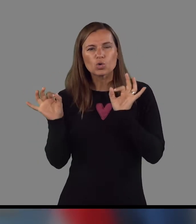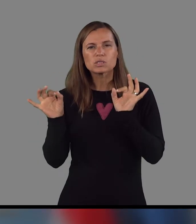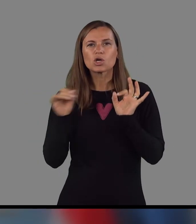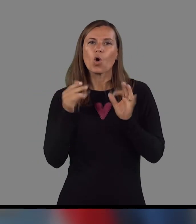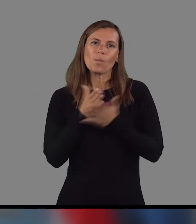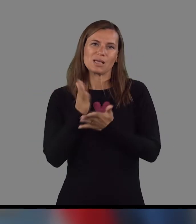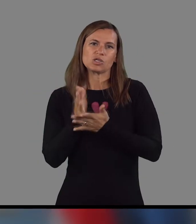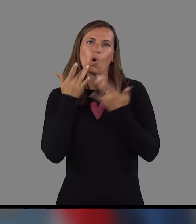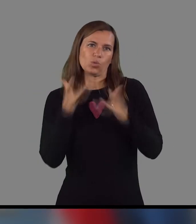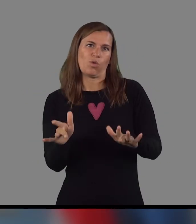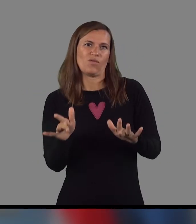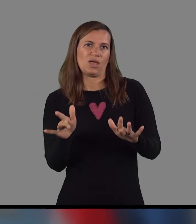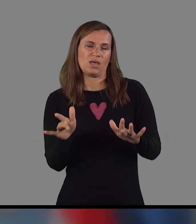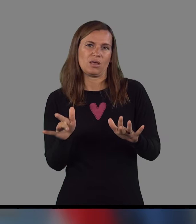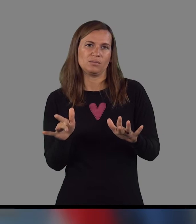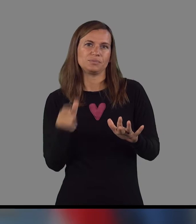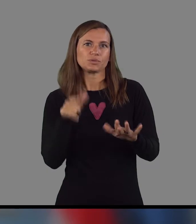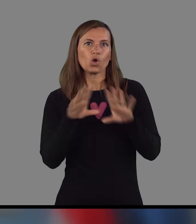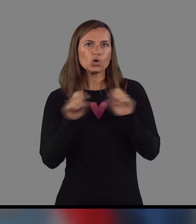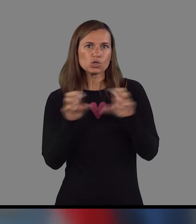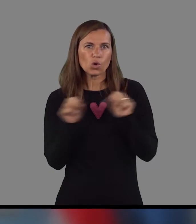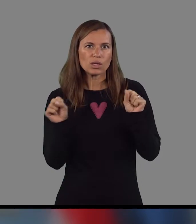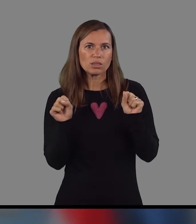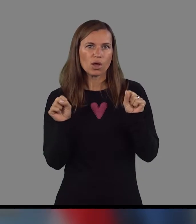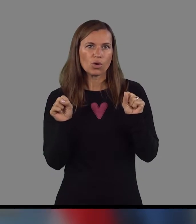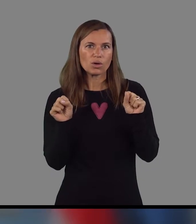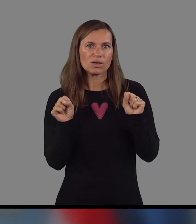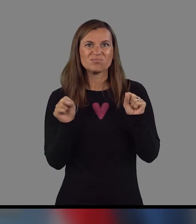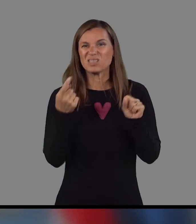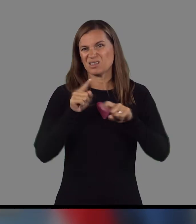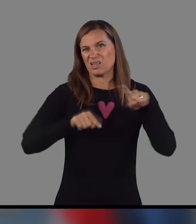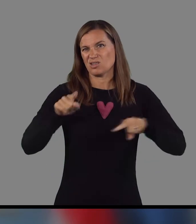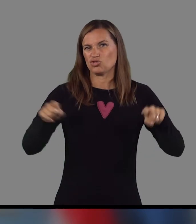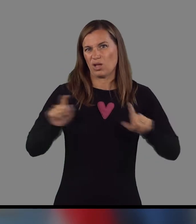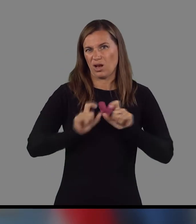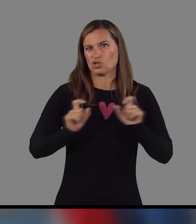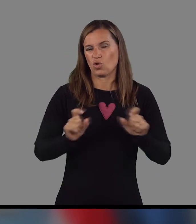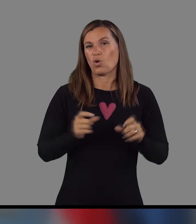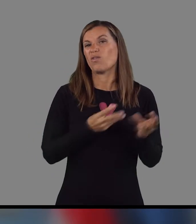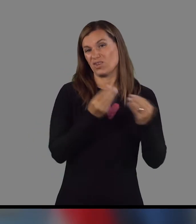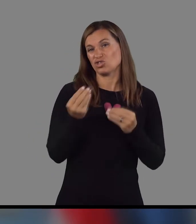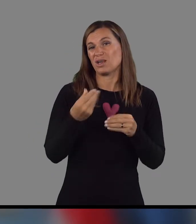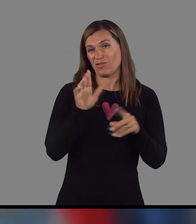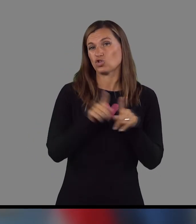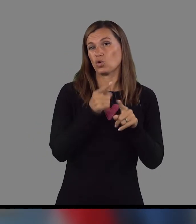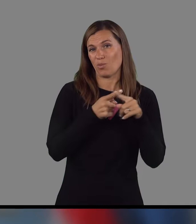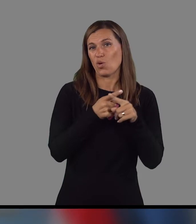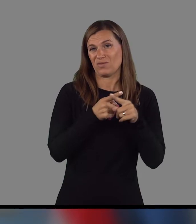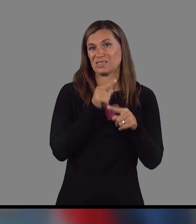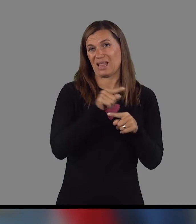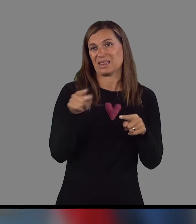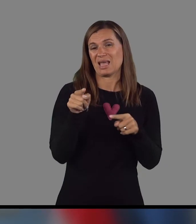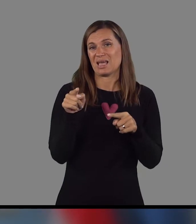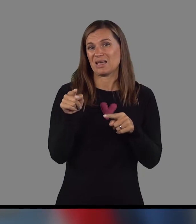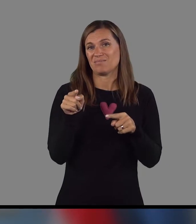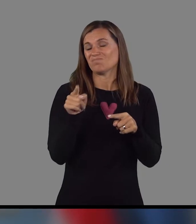nekje vmes odpove to storitev iz različnih razlogov. Velika večina, več kot polovica teh,